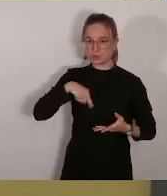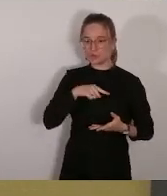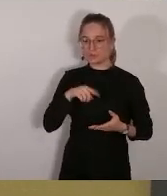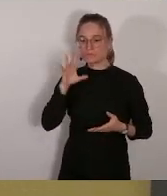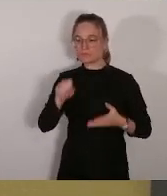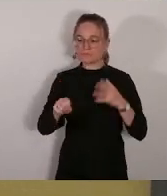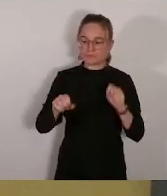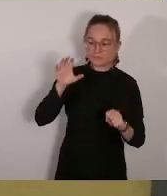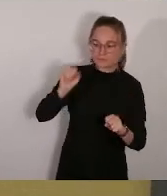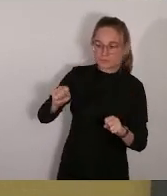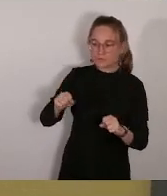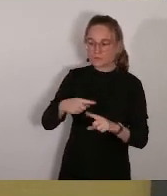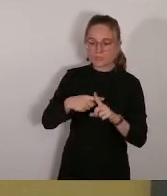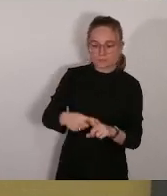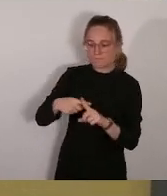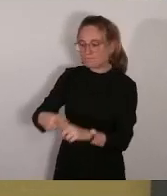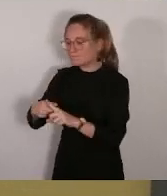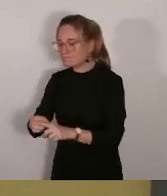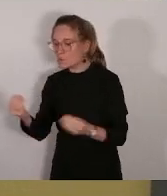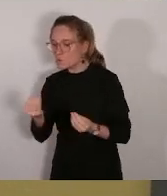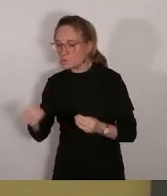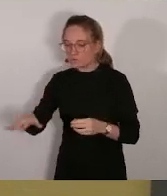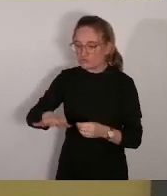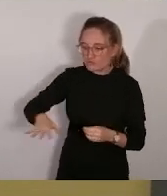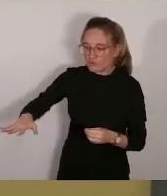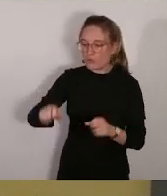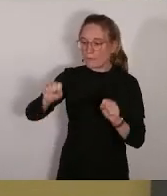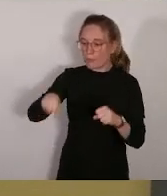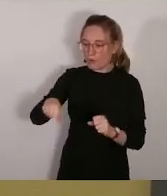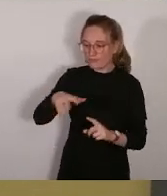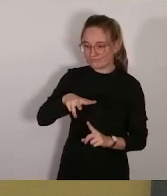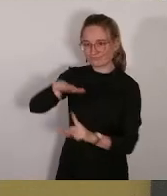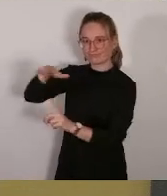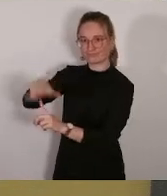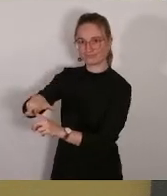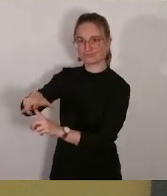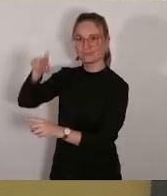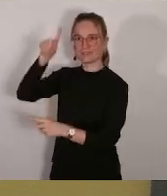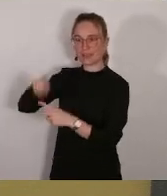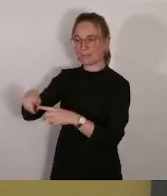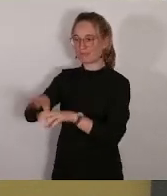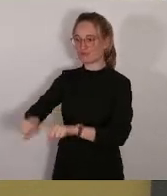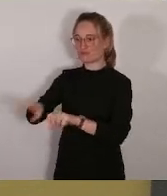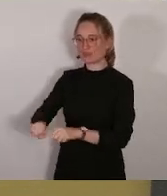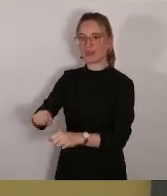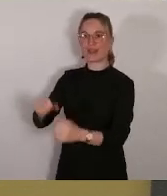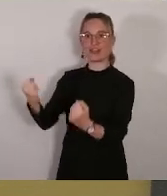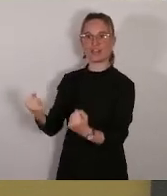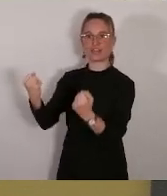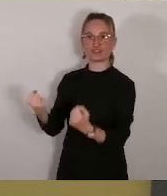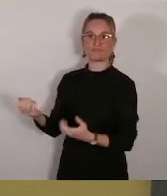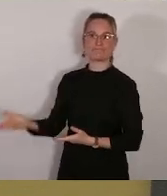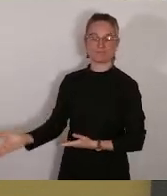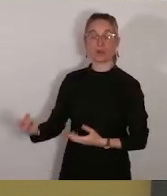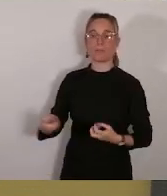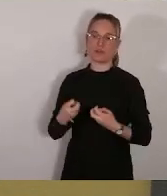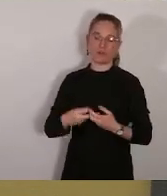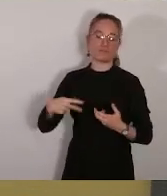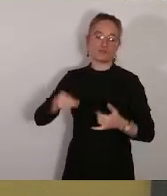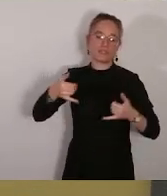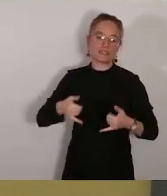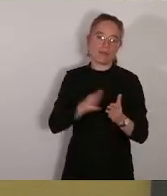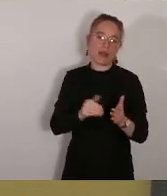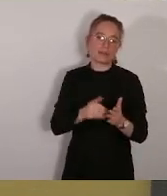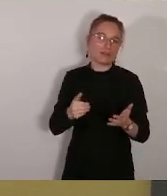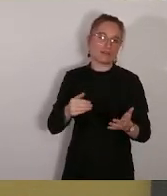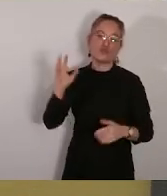sources de production d'énergie. Alors à Marseille, ce sera évidemment avant tout par du solaire. Et donc les annexes présentent ces zones, que